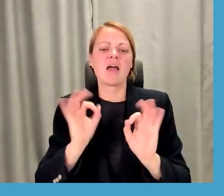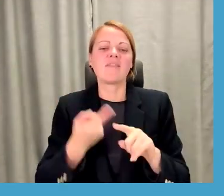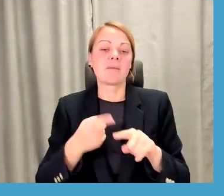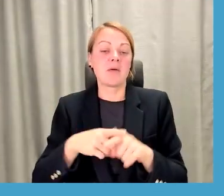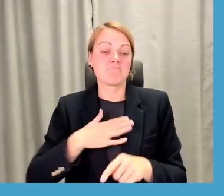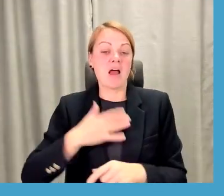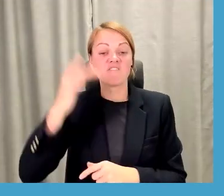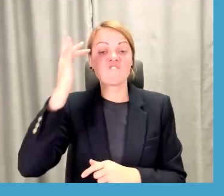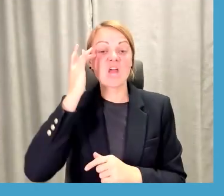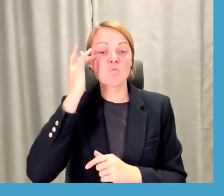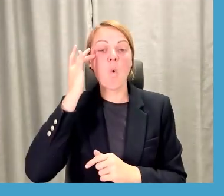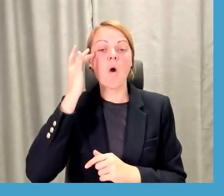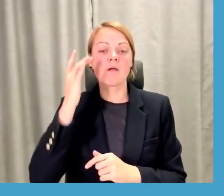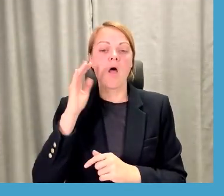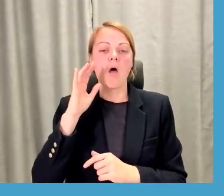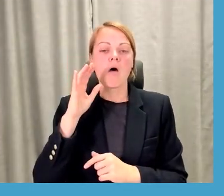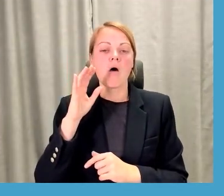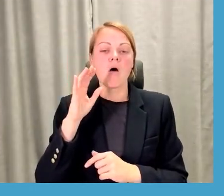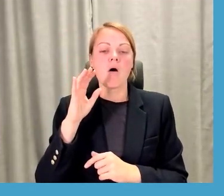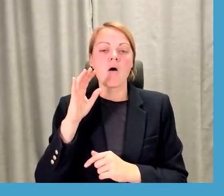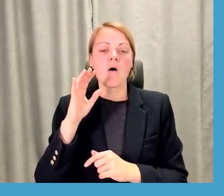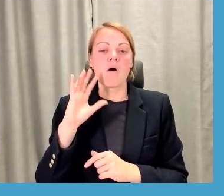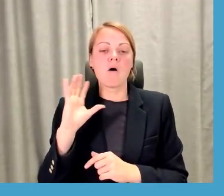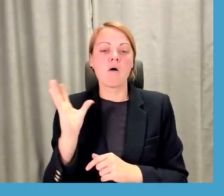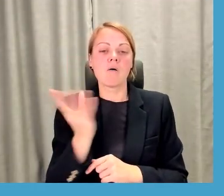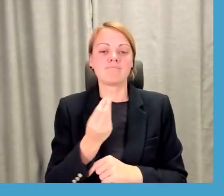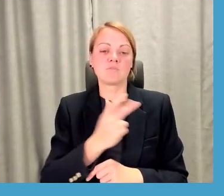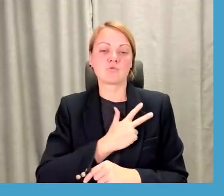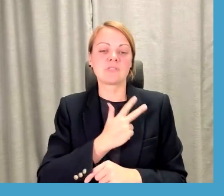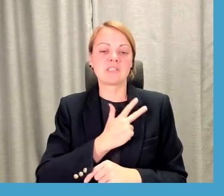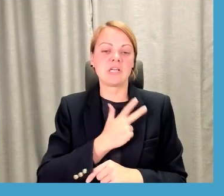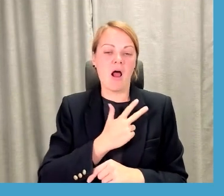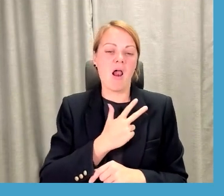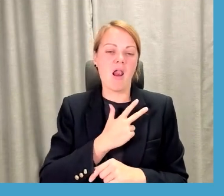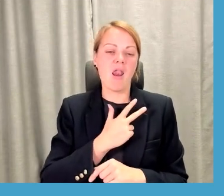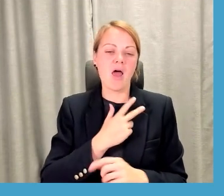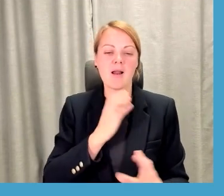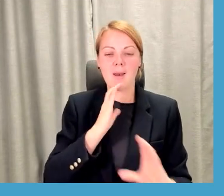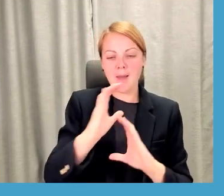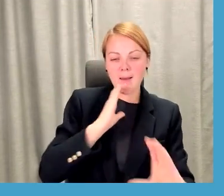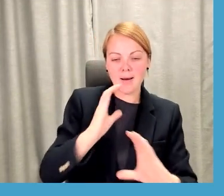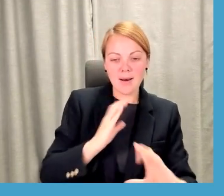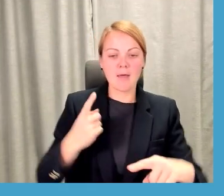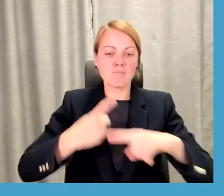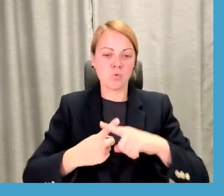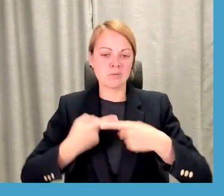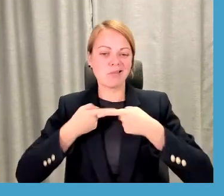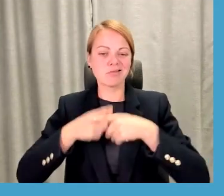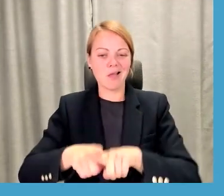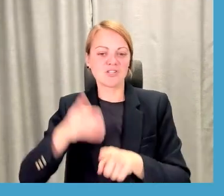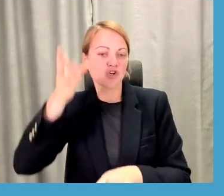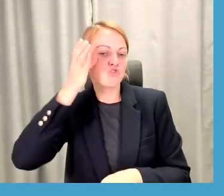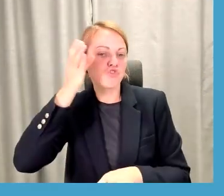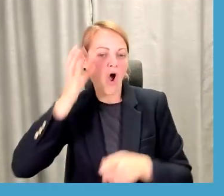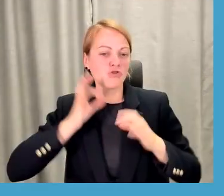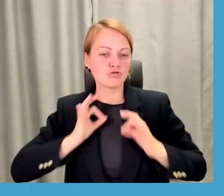viedokļa, tātad kombinācija ar sociālajām iemaņām, kuras papildina arī tehniskas zināšanas,